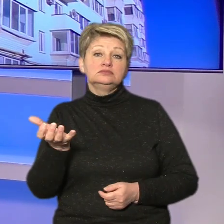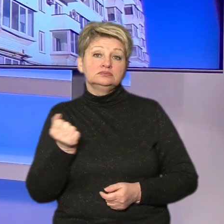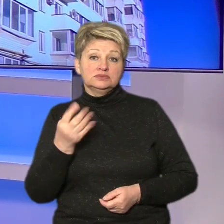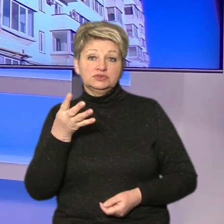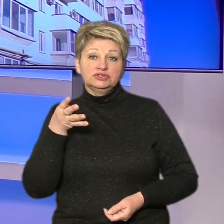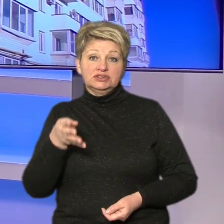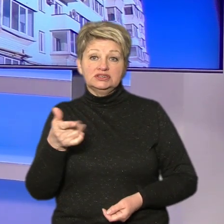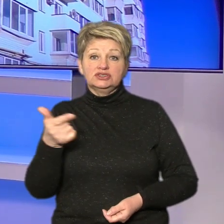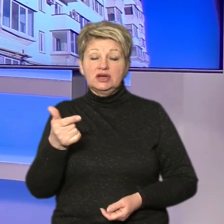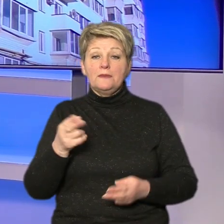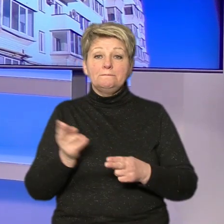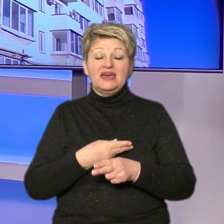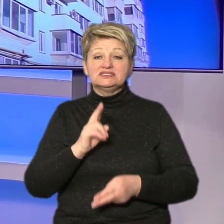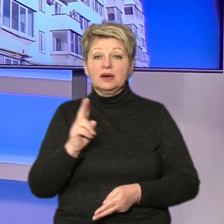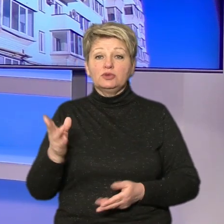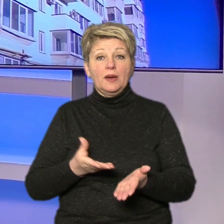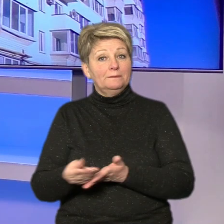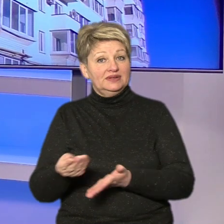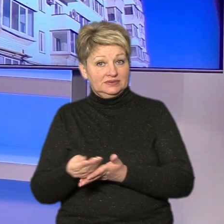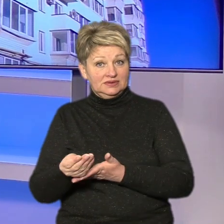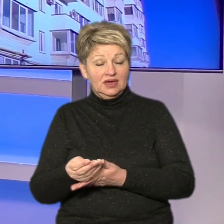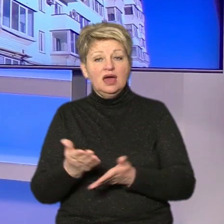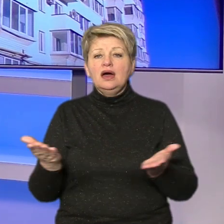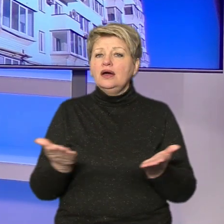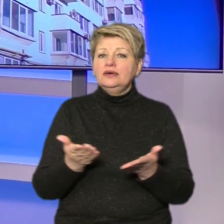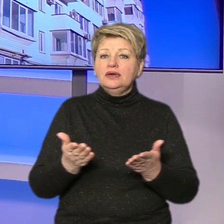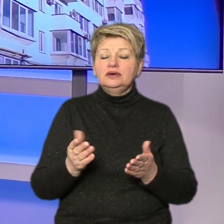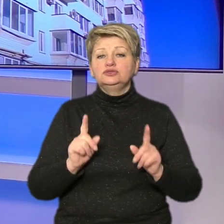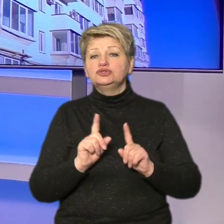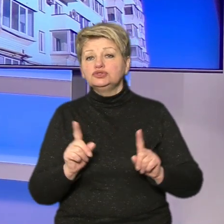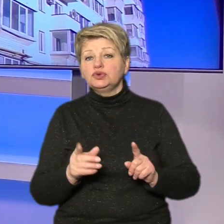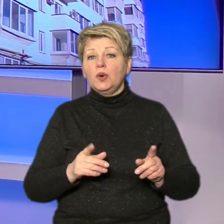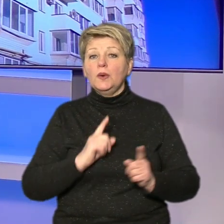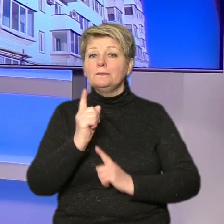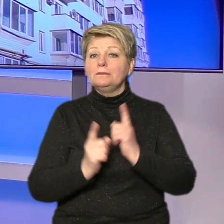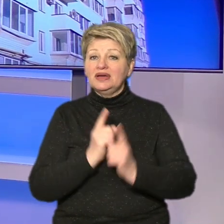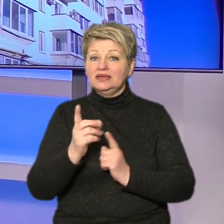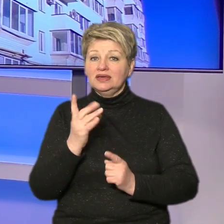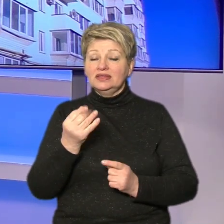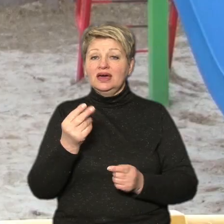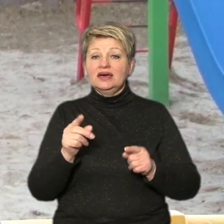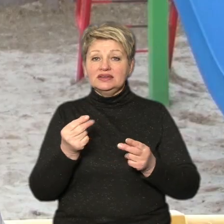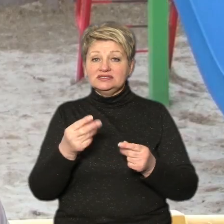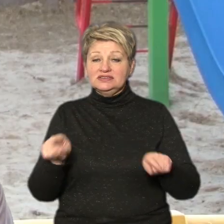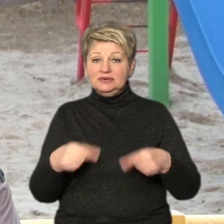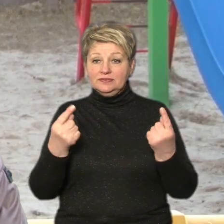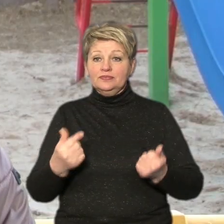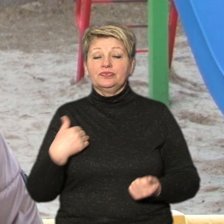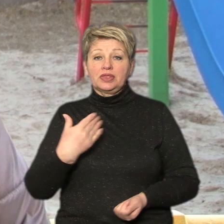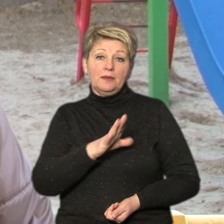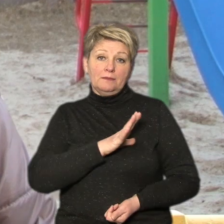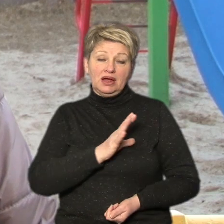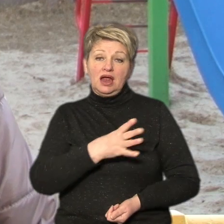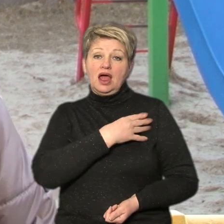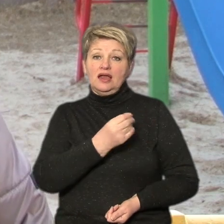тисячі гривень без комунальних платежів. Які чинники впливають на ціноутворення? Марія Гаврілян розкаже. Ми були у Львівській